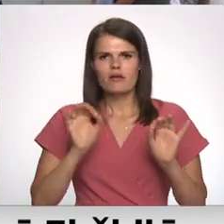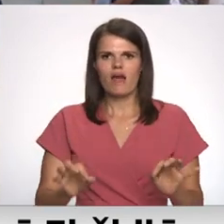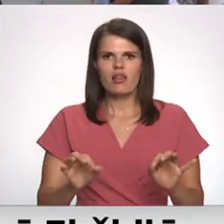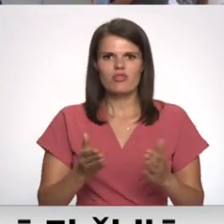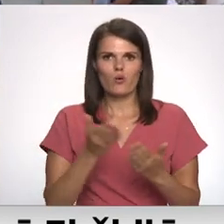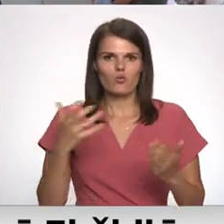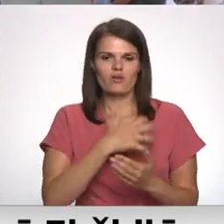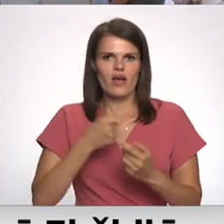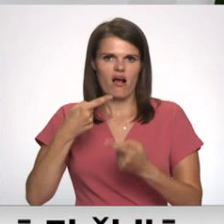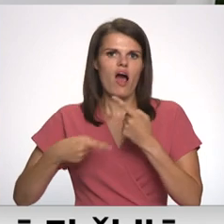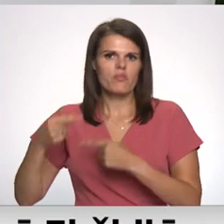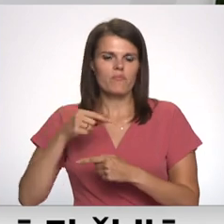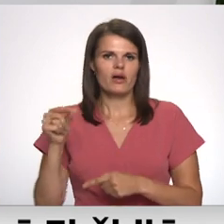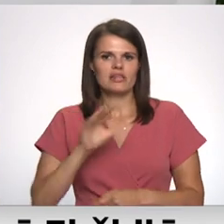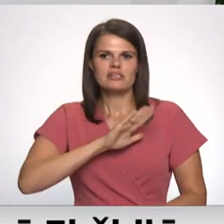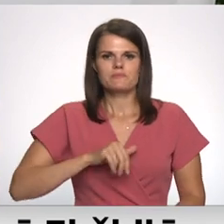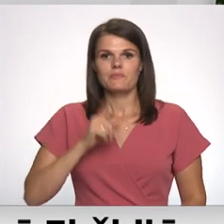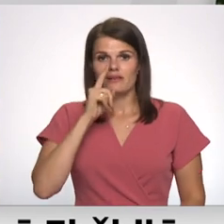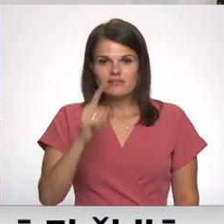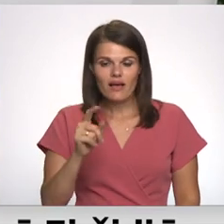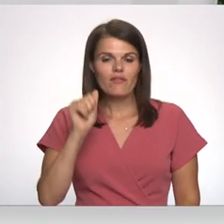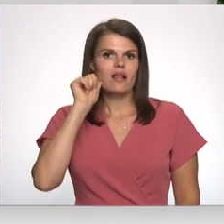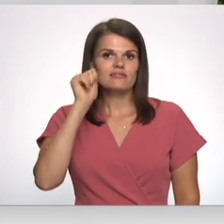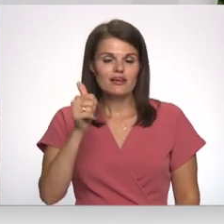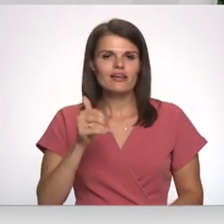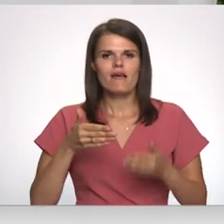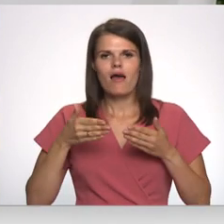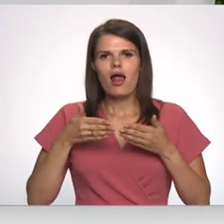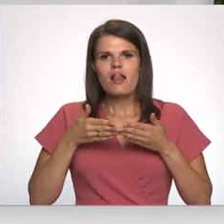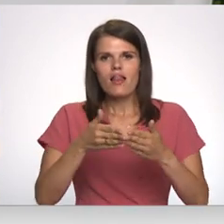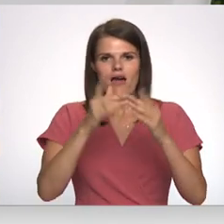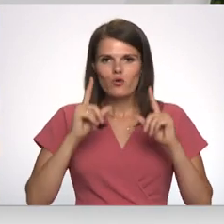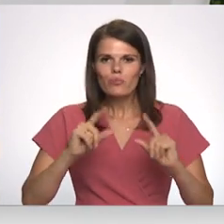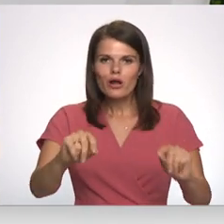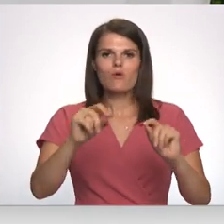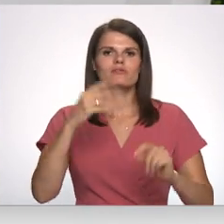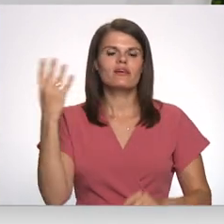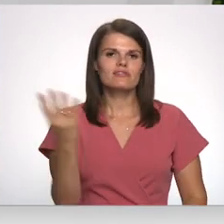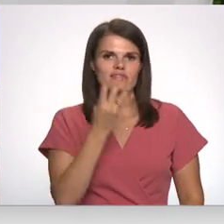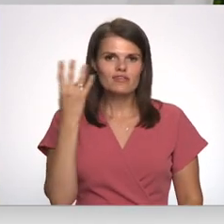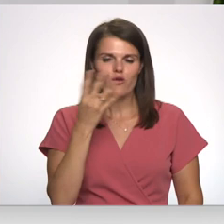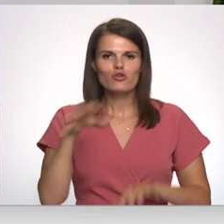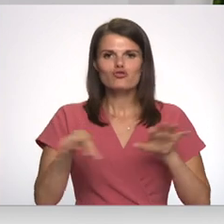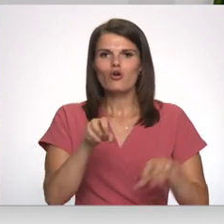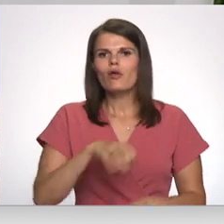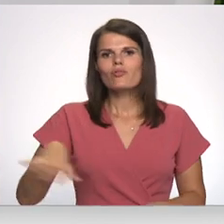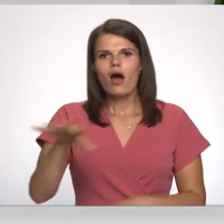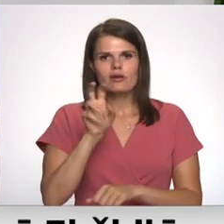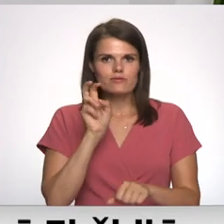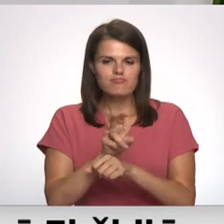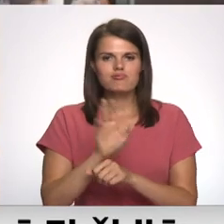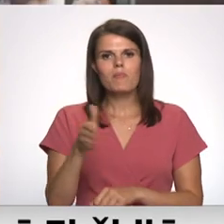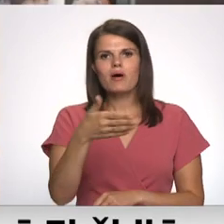jāatgriežās jau pēc nedēļas. Rīdien mums ir laivu brauciens, ceturtdien mums ir zoloģiskais dārs,